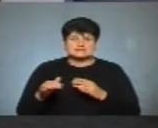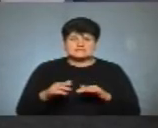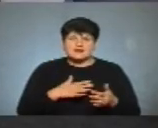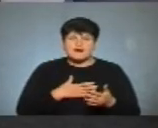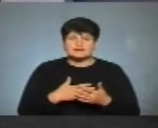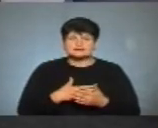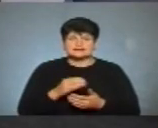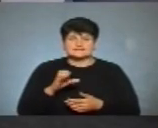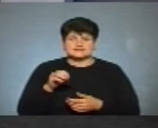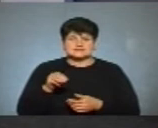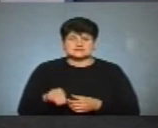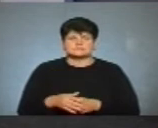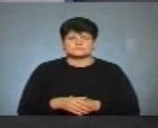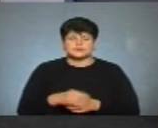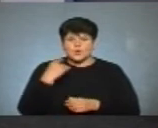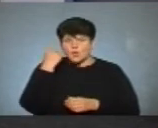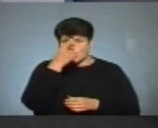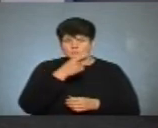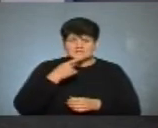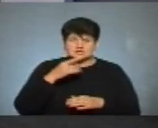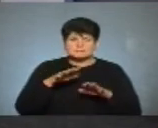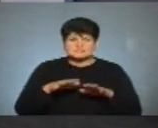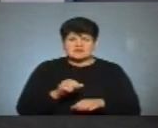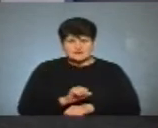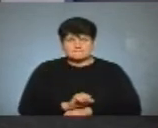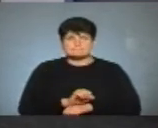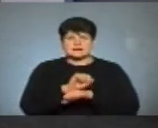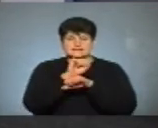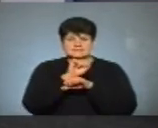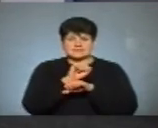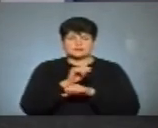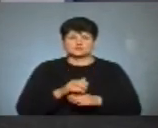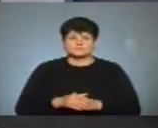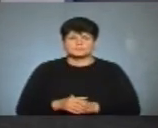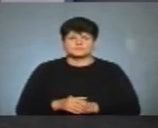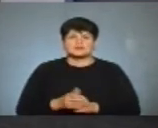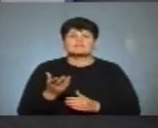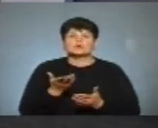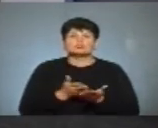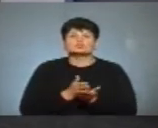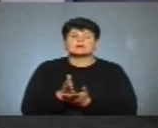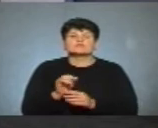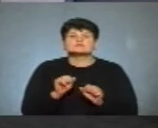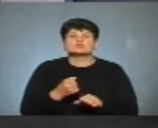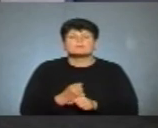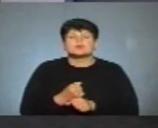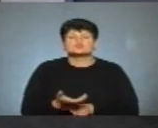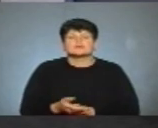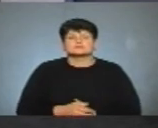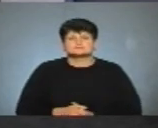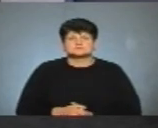активіст обличчя місцевого Майдану Революції Гідності. В якому напрямку він зможе працювати?